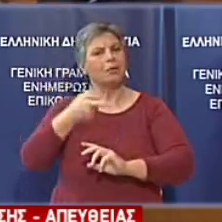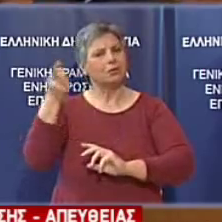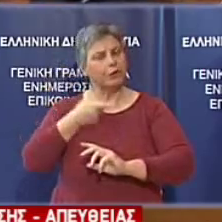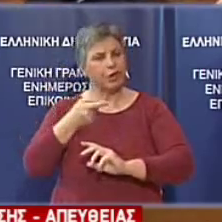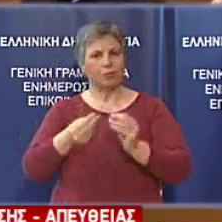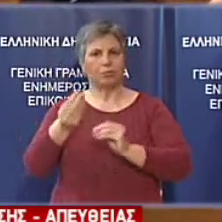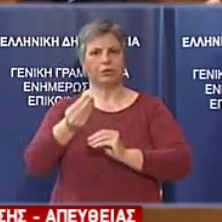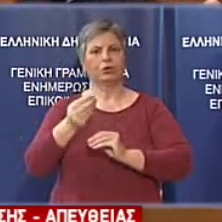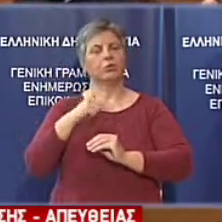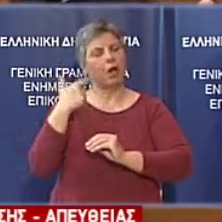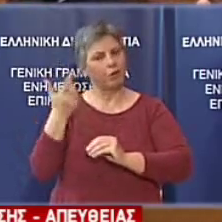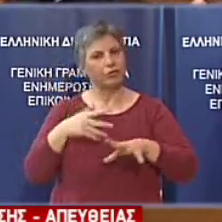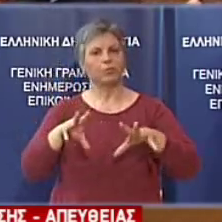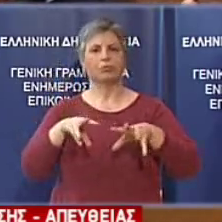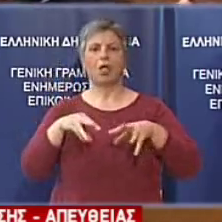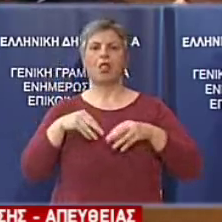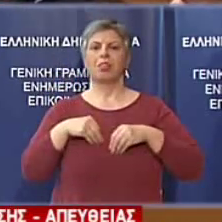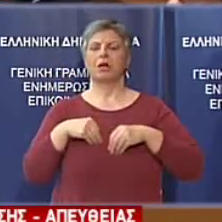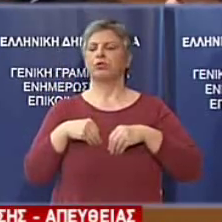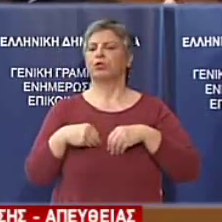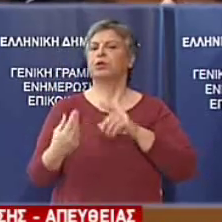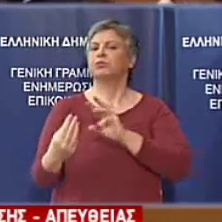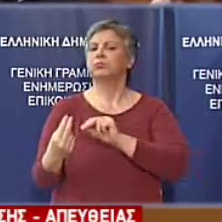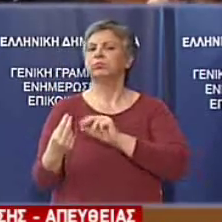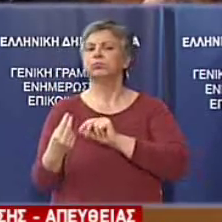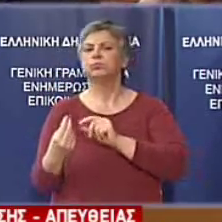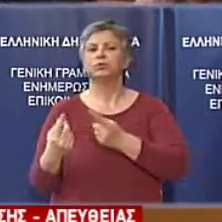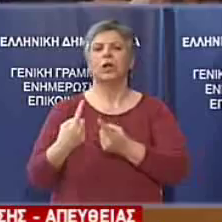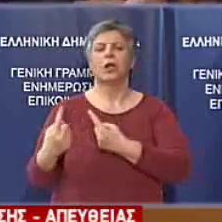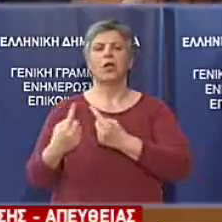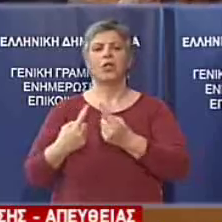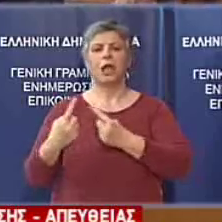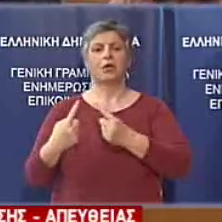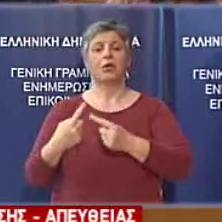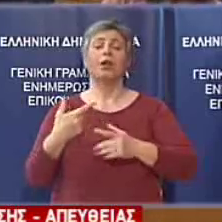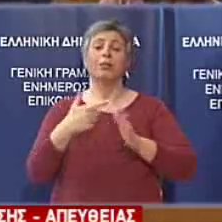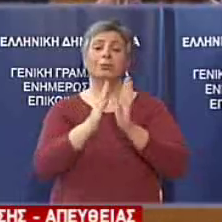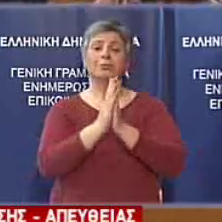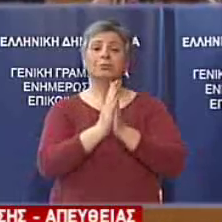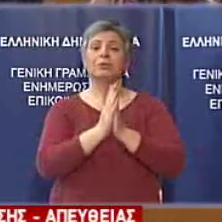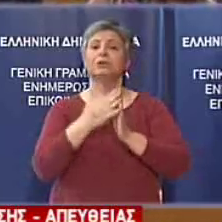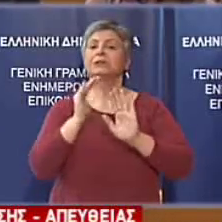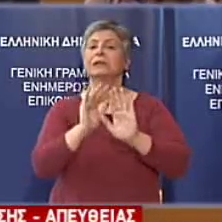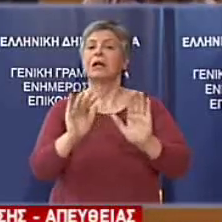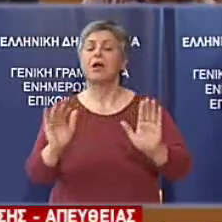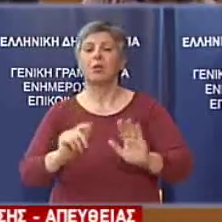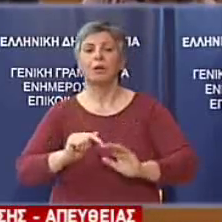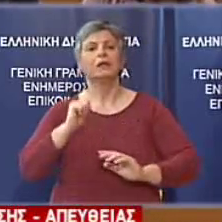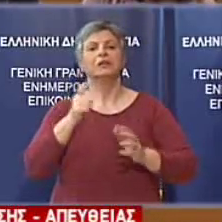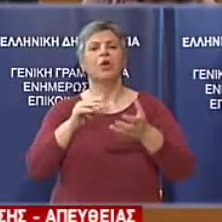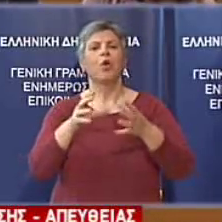Καλούμε και τις υπόλοιπες συλλογικότητες να επανακαθορίσουν τη στάση τους και να μην παρασύρονται από